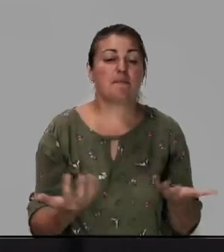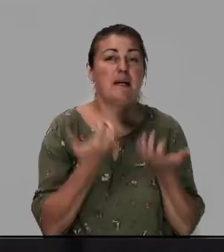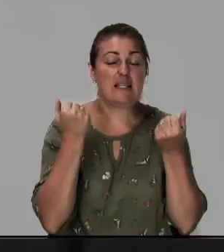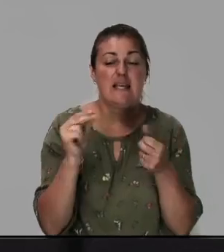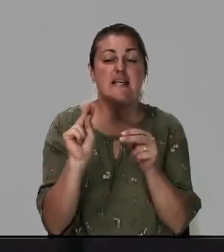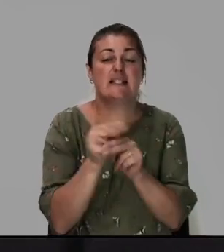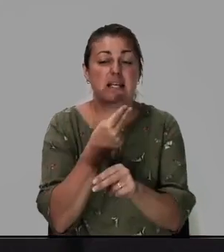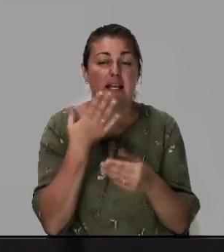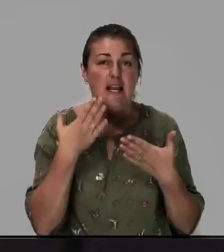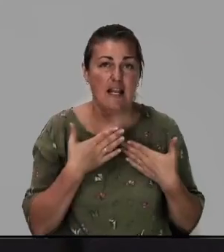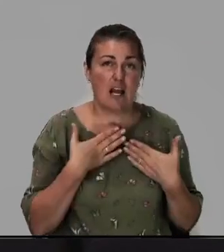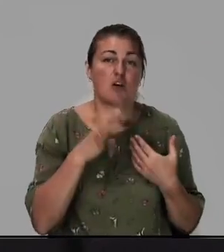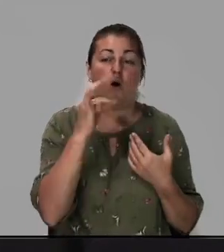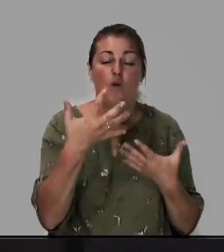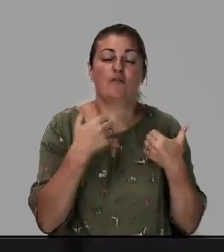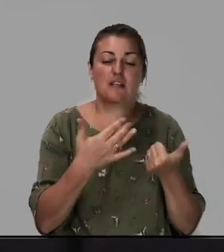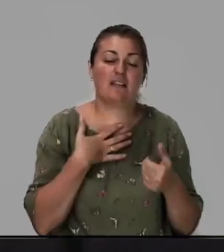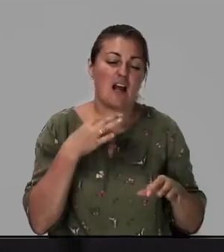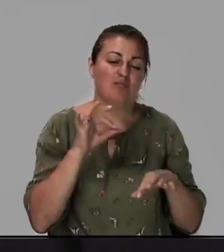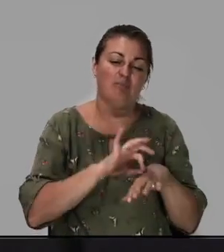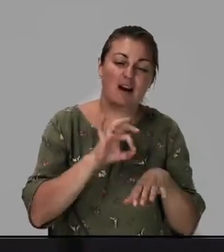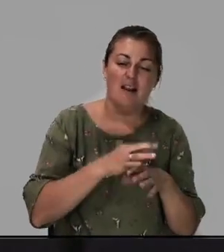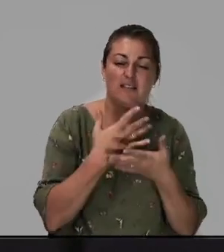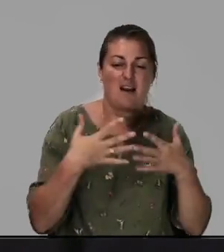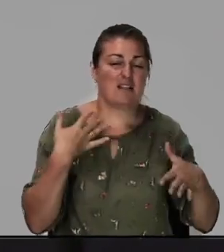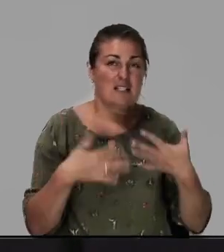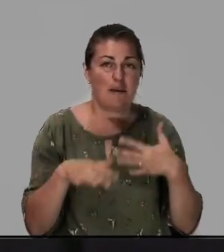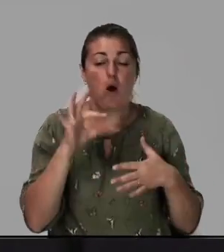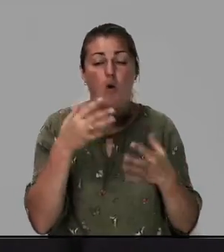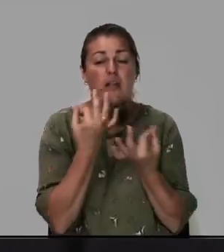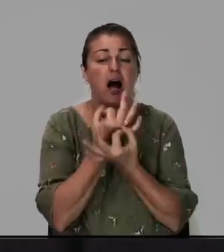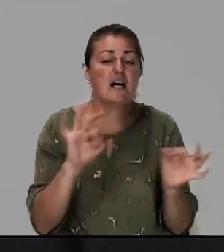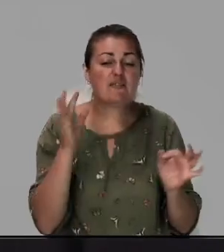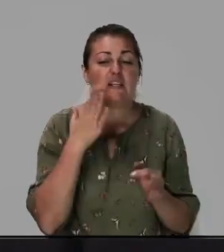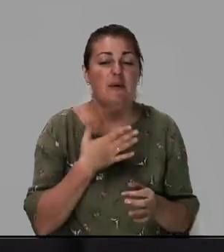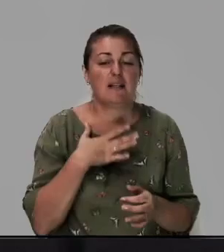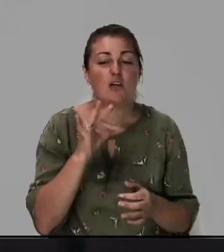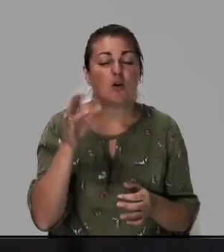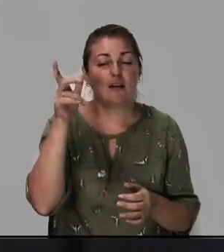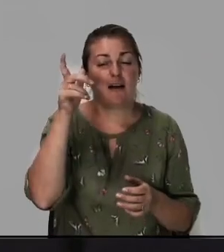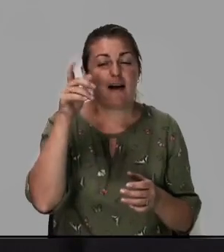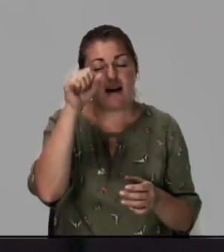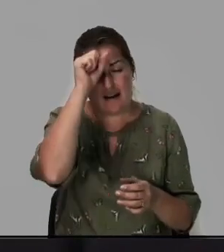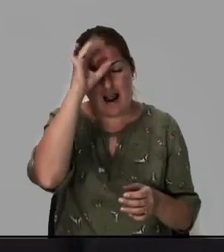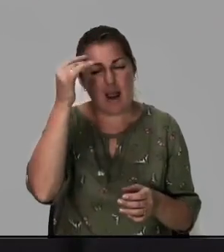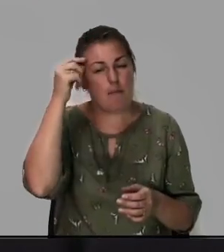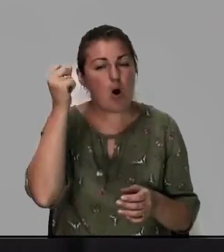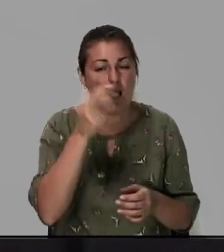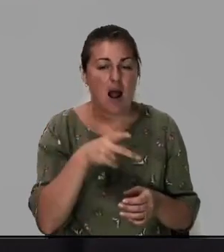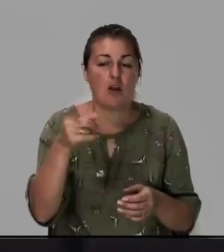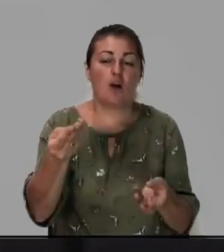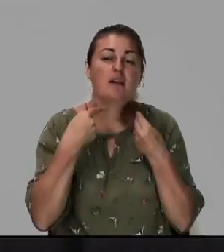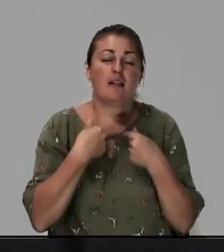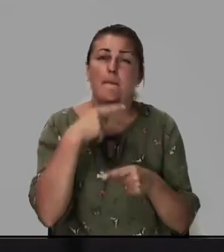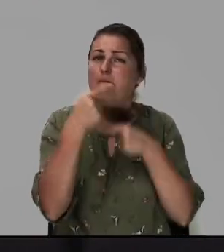Целитель наш, Он взял наши немощи и болезни, Он освободил нас от греха и проклятия, Он дал нам нашу вечную